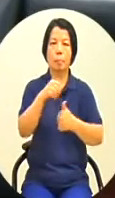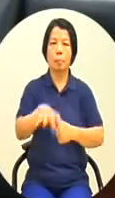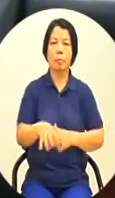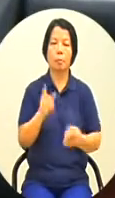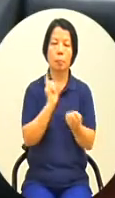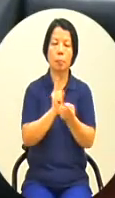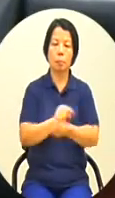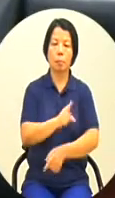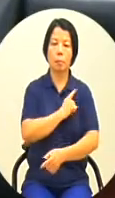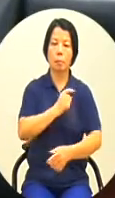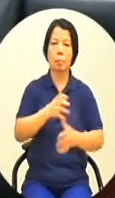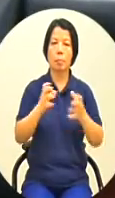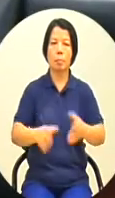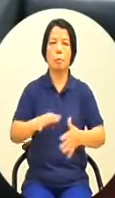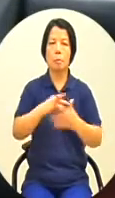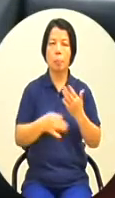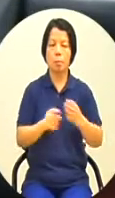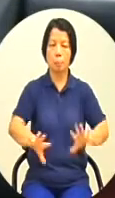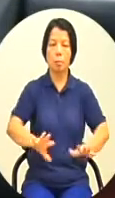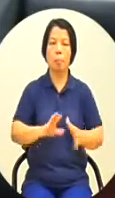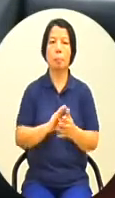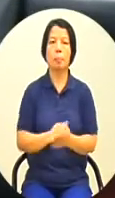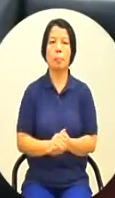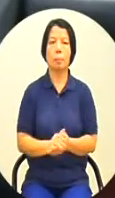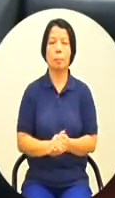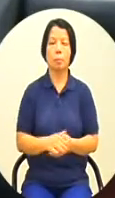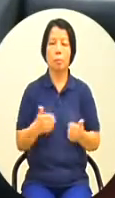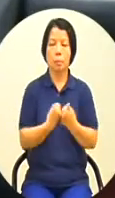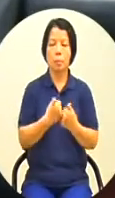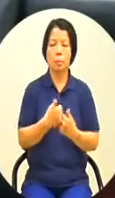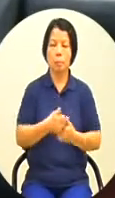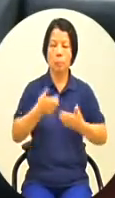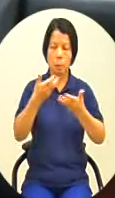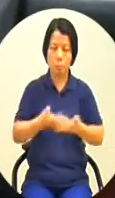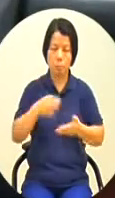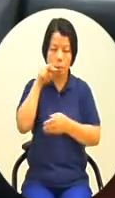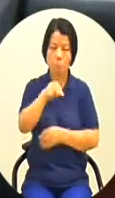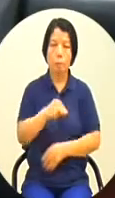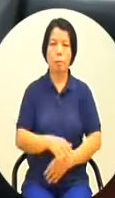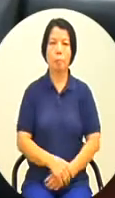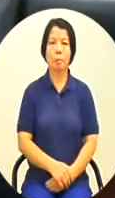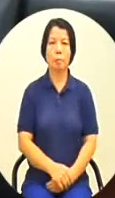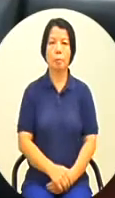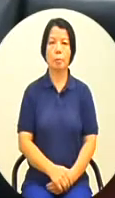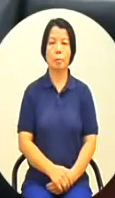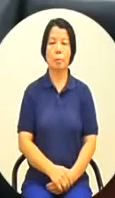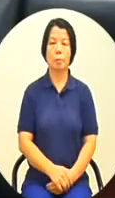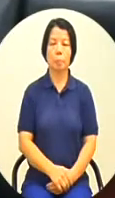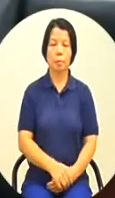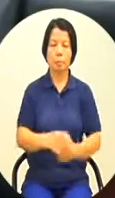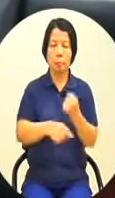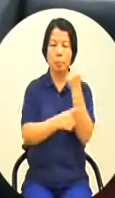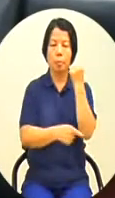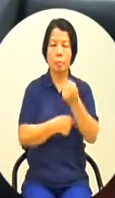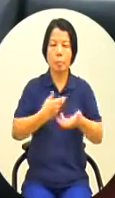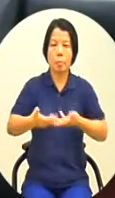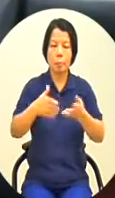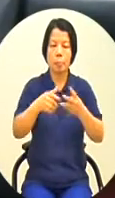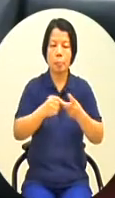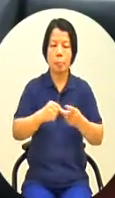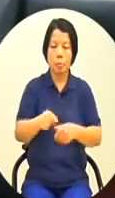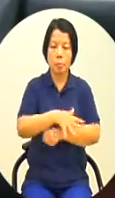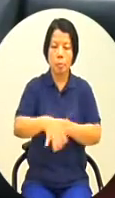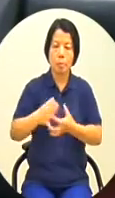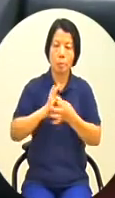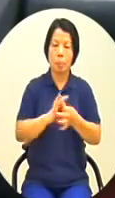對自治條例這一次的定期這一屆的議會是非常重視然後謝謝法治局跟相關同仁的協助